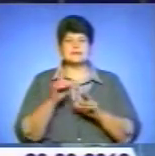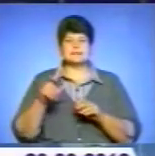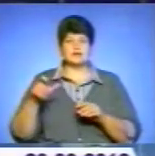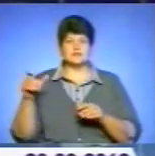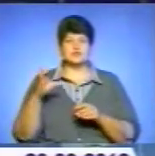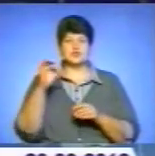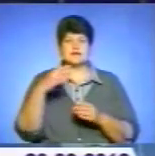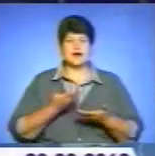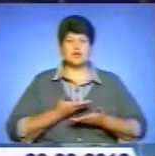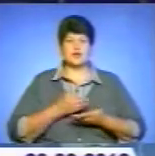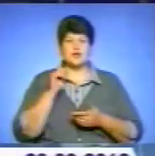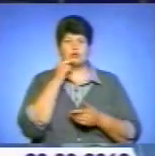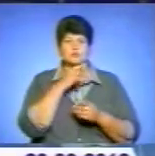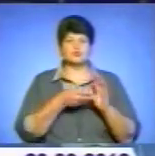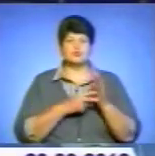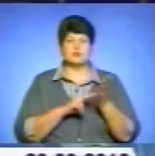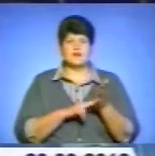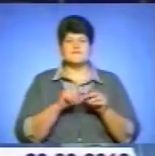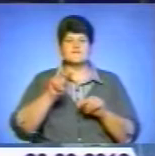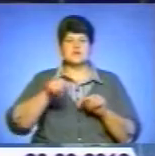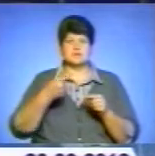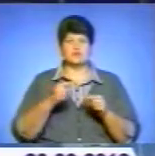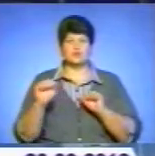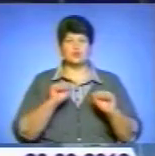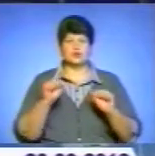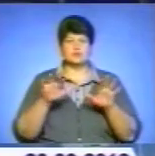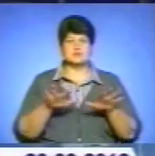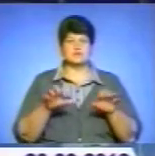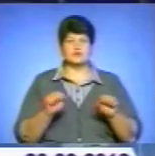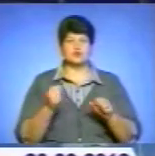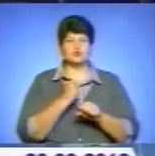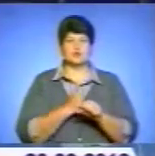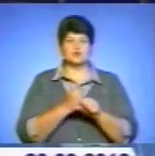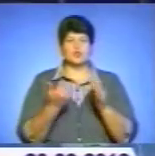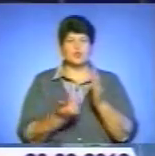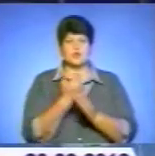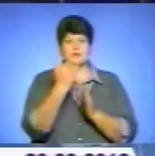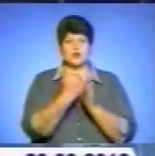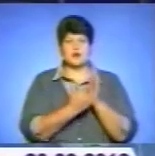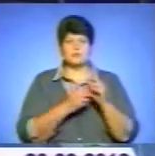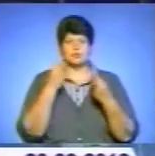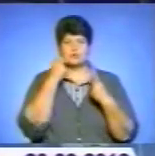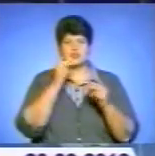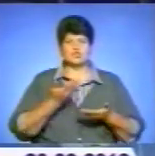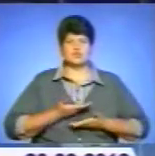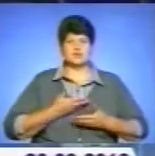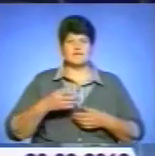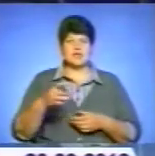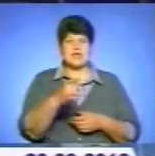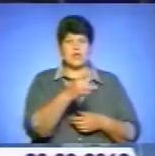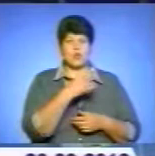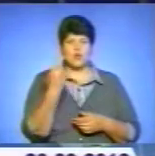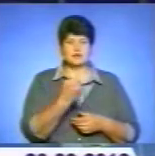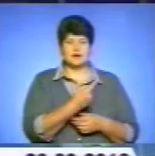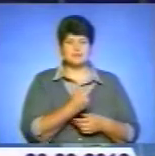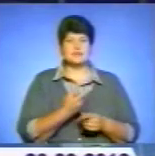Віктор Янукович вимагає від уряду та місцевої влади розробляти нові програми щодо покращення життя в регіонах. Зокрема,